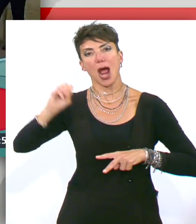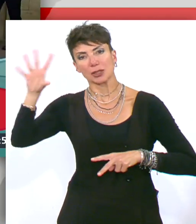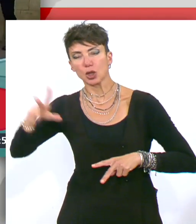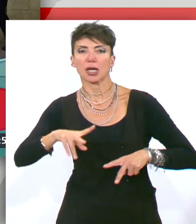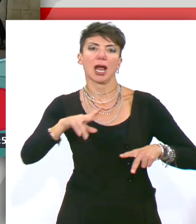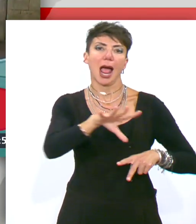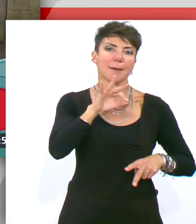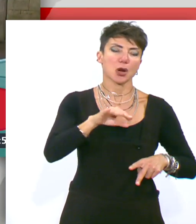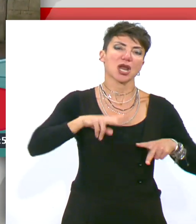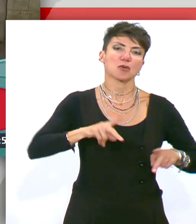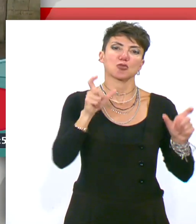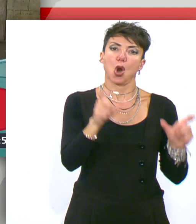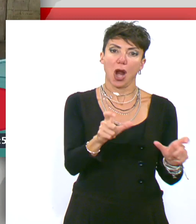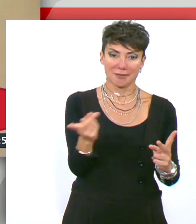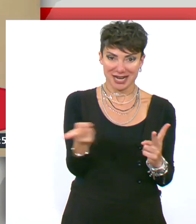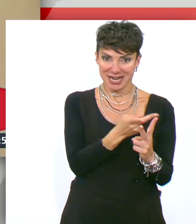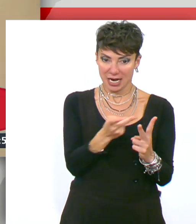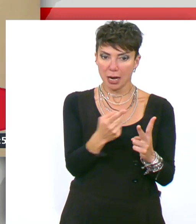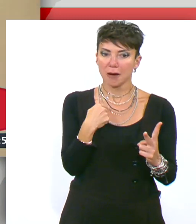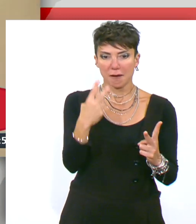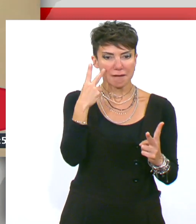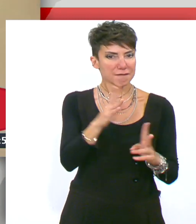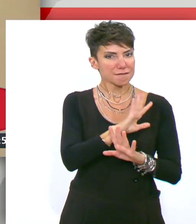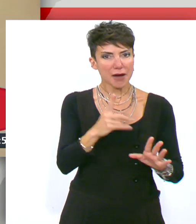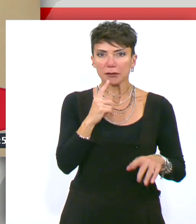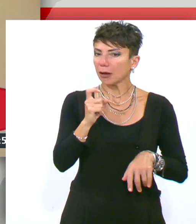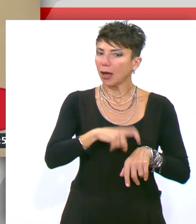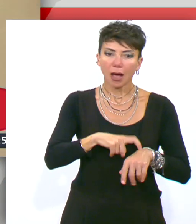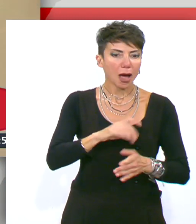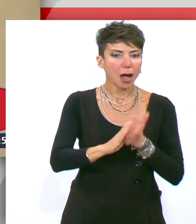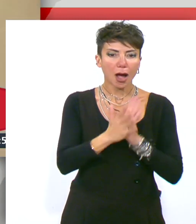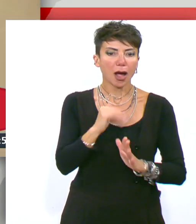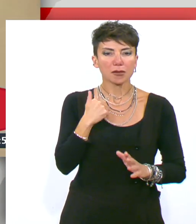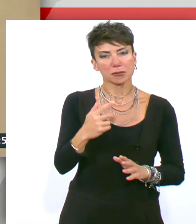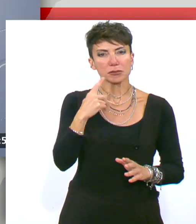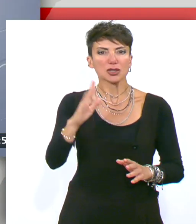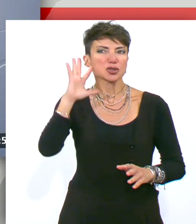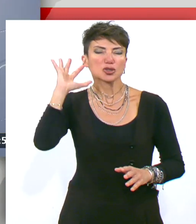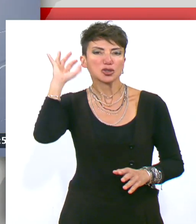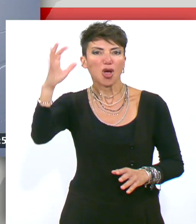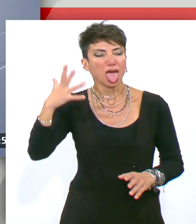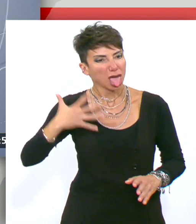Άμυνας, καταδεικνύουν πως ουσιαστικά δεν θα μεταβάλει ούτε κατά κεραία στις σταδικές τοπιδιώξεις.